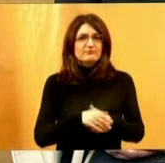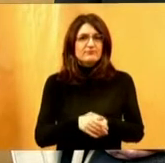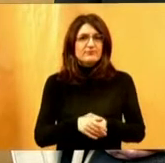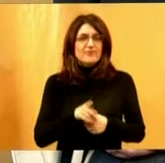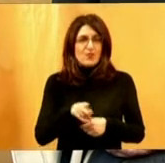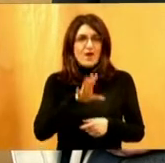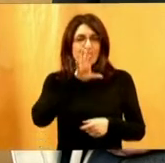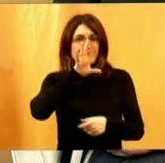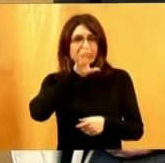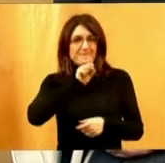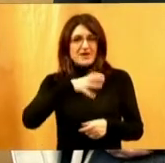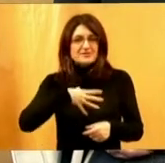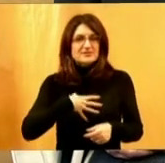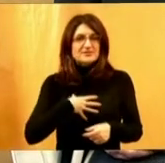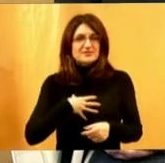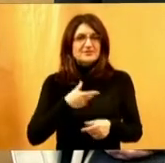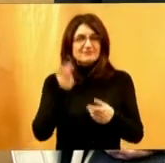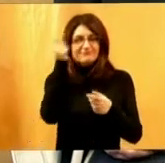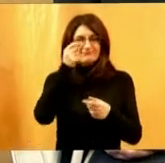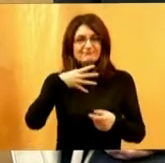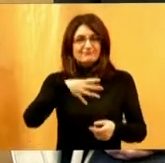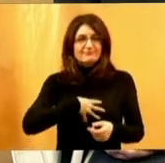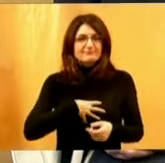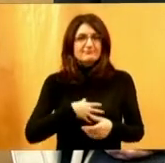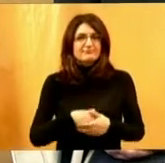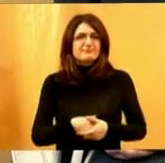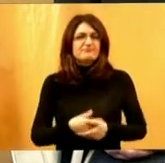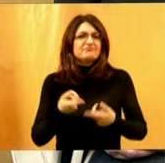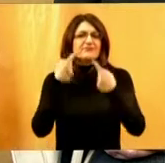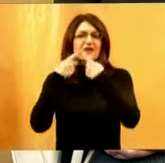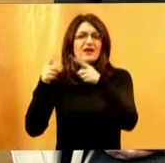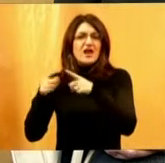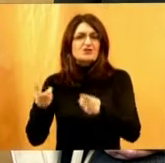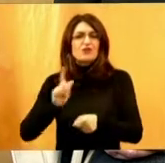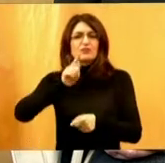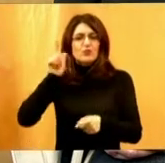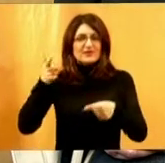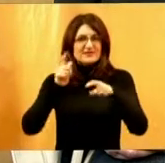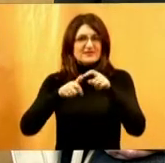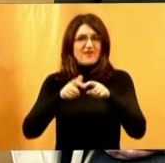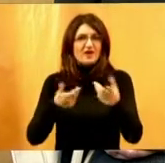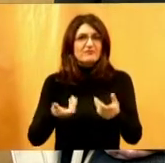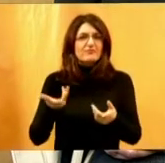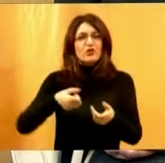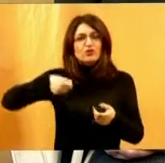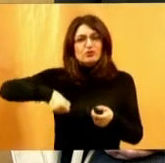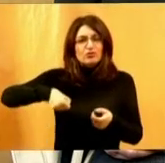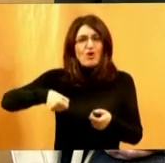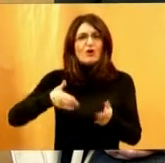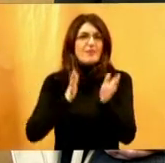pasa oslikane različite druge predmete, ne znam, torbice,